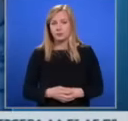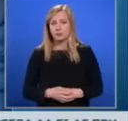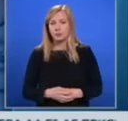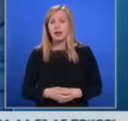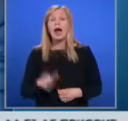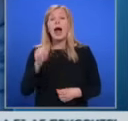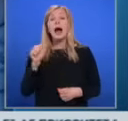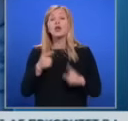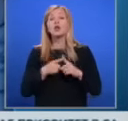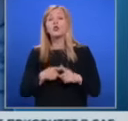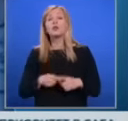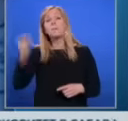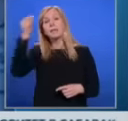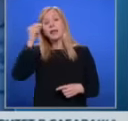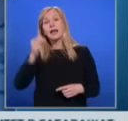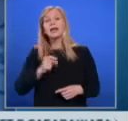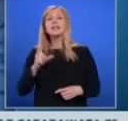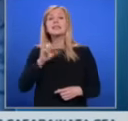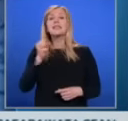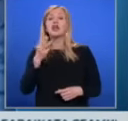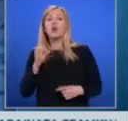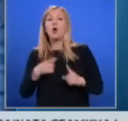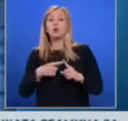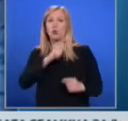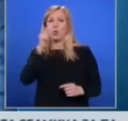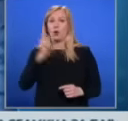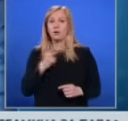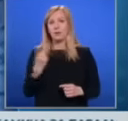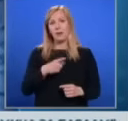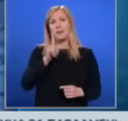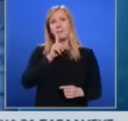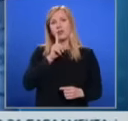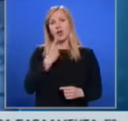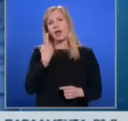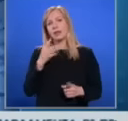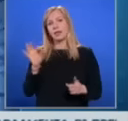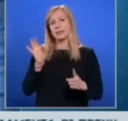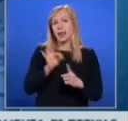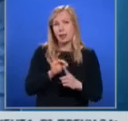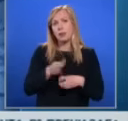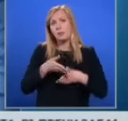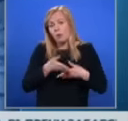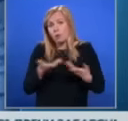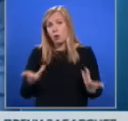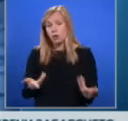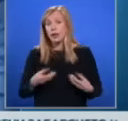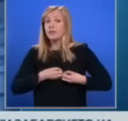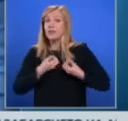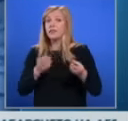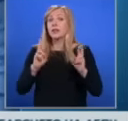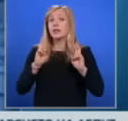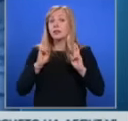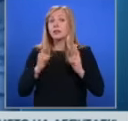Ангел от България и Саша от Украина. Два му мъже и една цел – да помогнат. И успяват. Вдъхват надежда на нуждаещите се